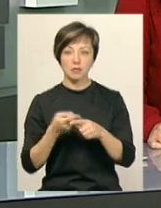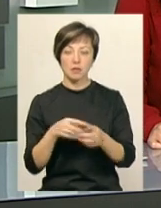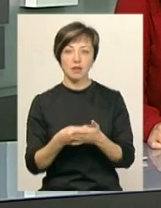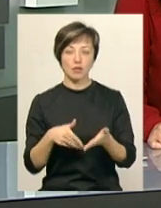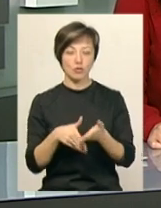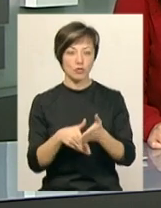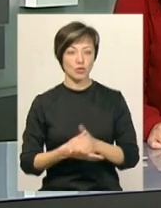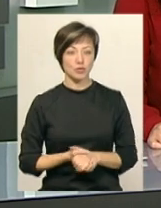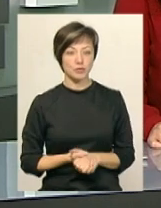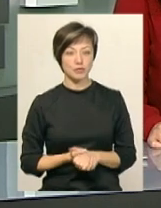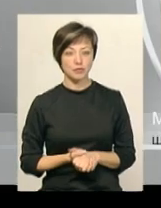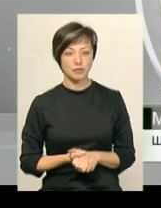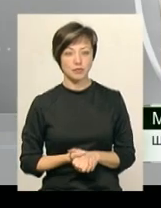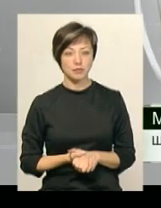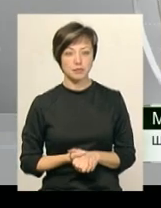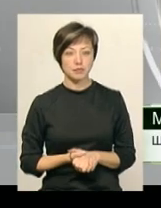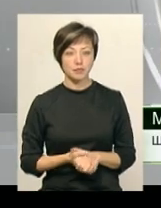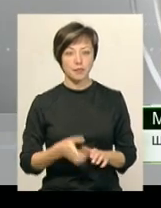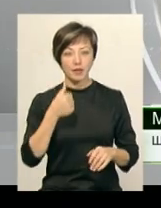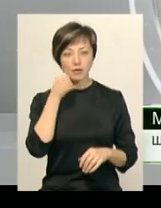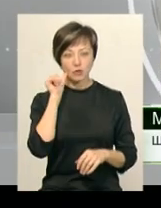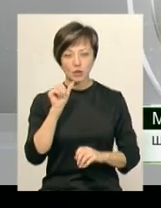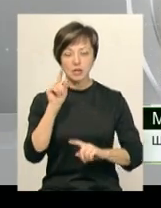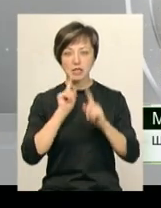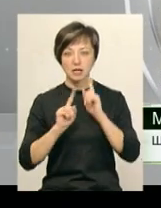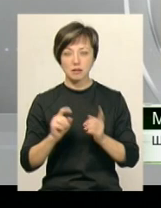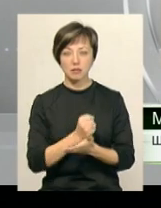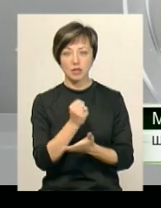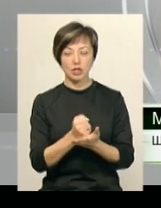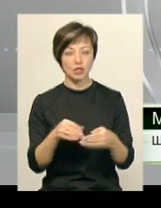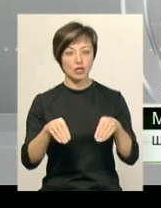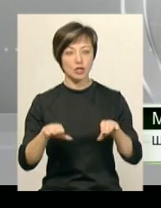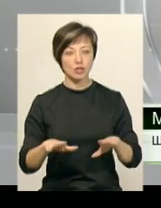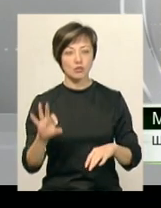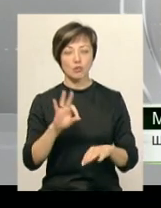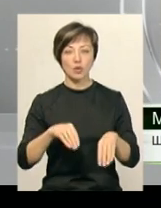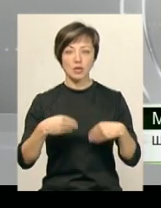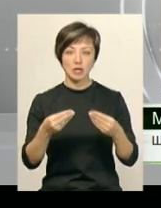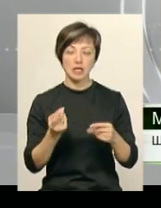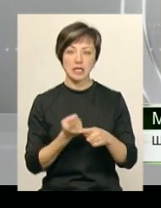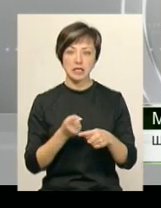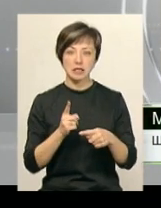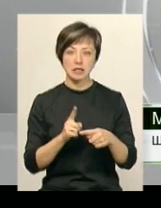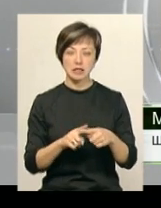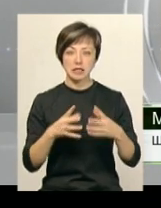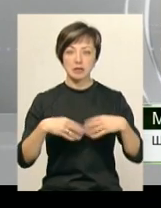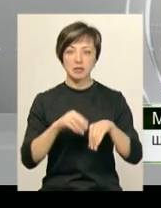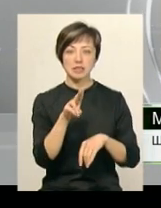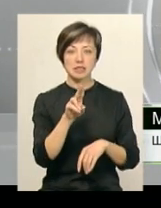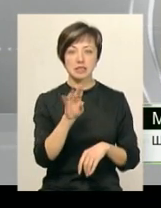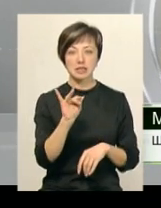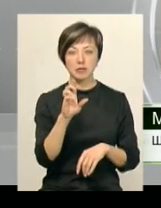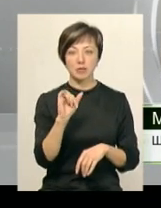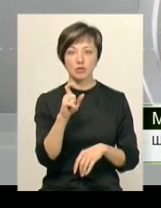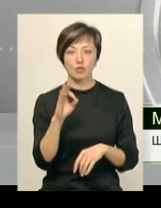матеріальну допомогу. «Вчора на позачерговій сесії було прийнято рішення про надання сім'ї Цейбізових матеріальної